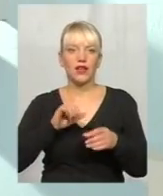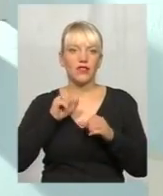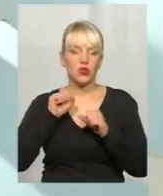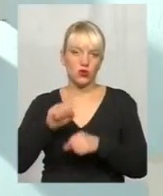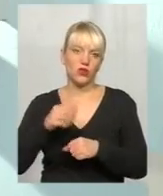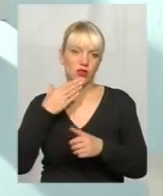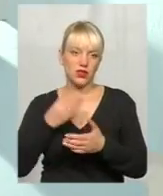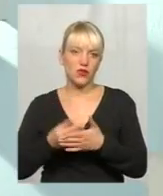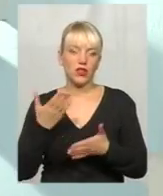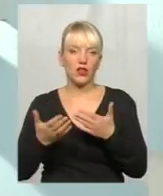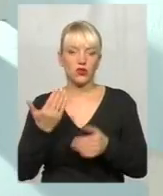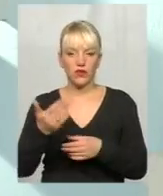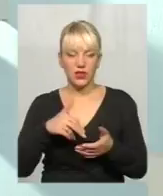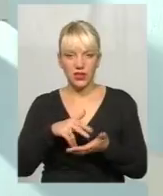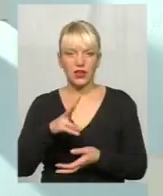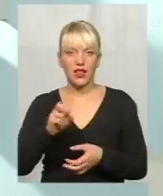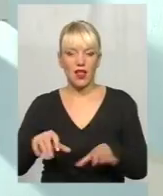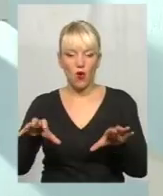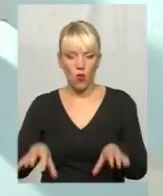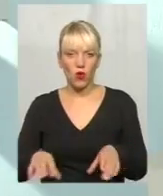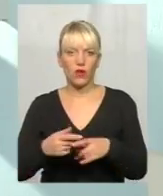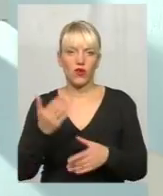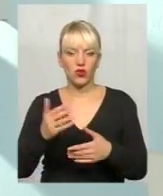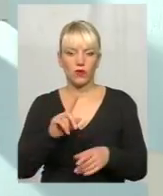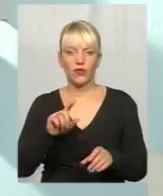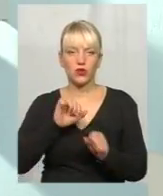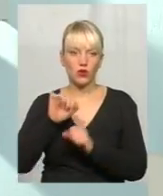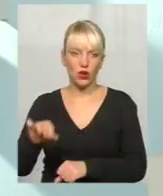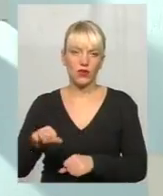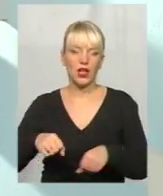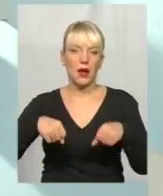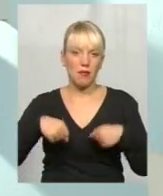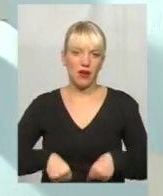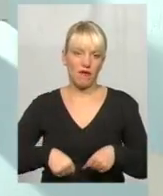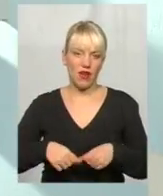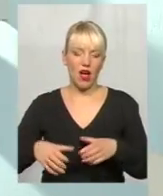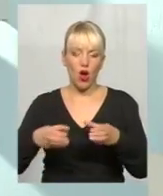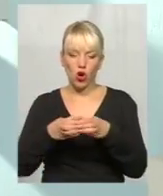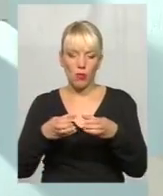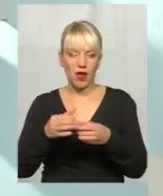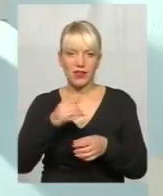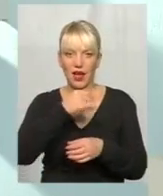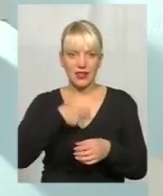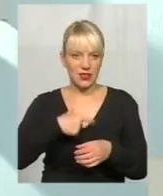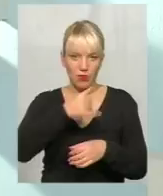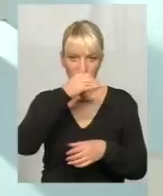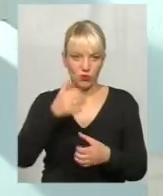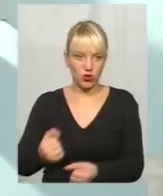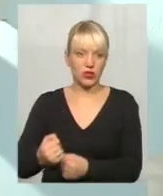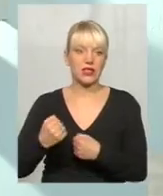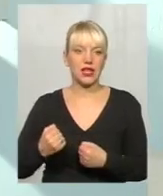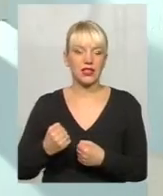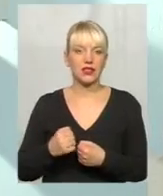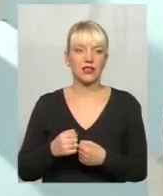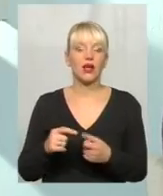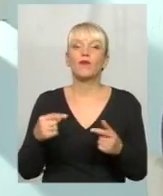ви йдете на голову, так, що потім відстоюєте права громади, так, а не можете відстояти свої власні, так, Тобто, чи ваш штаб не може відстояти ваш, ну,